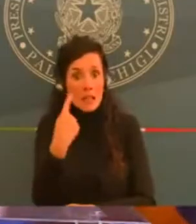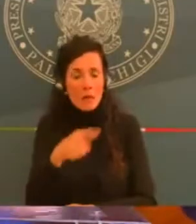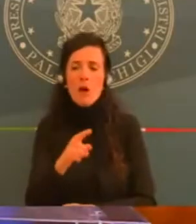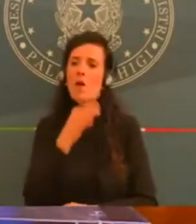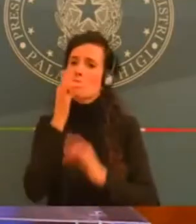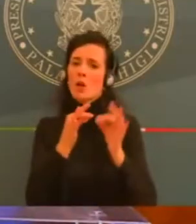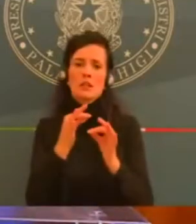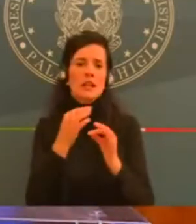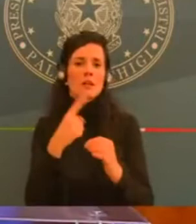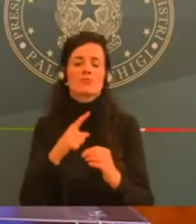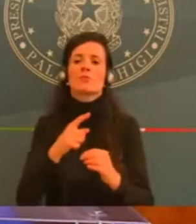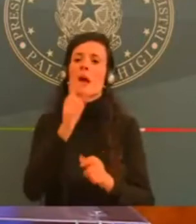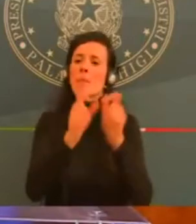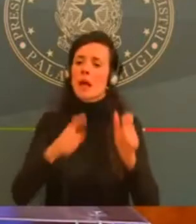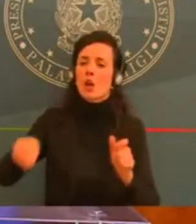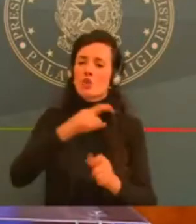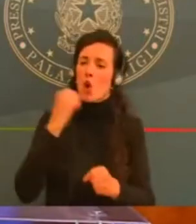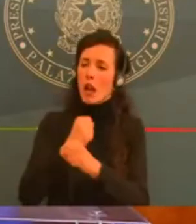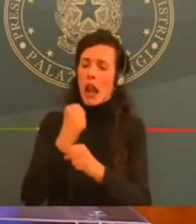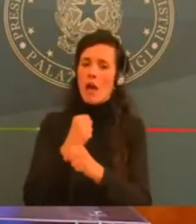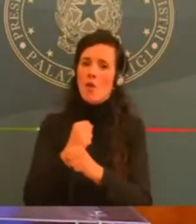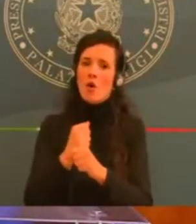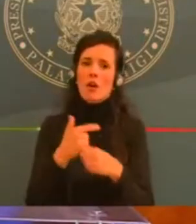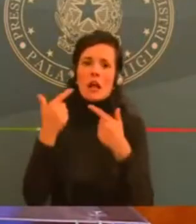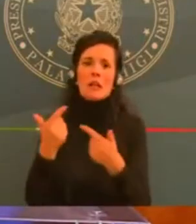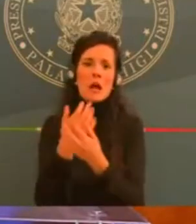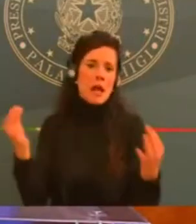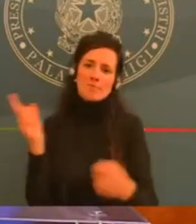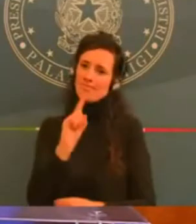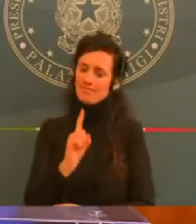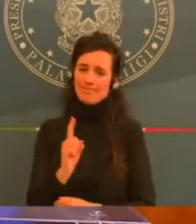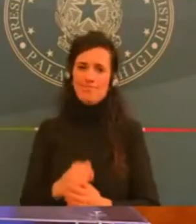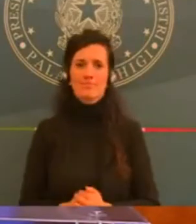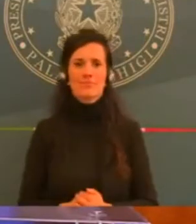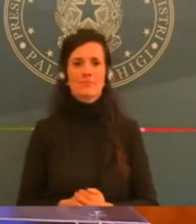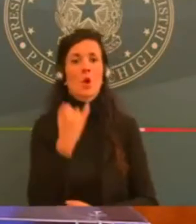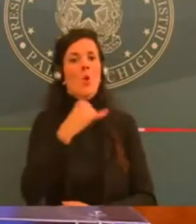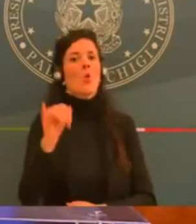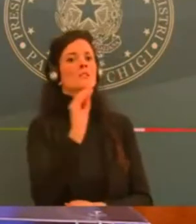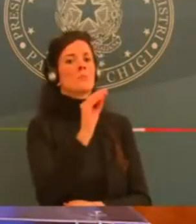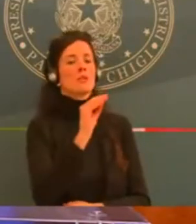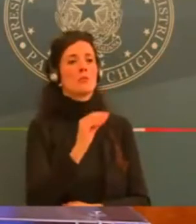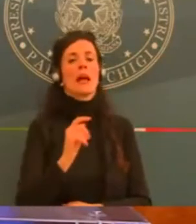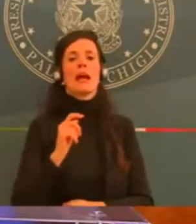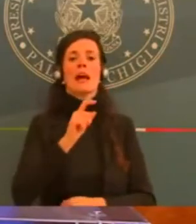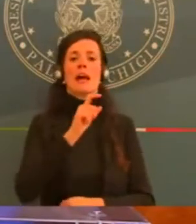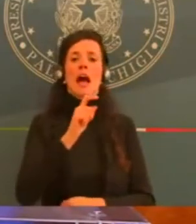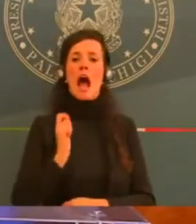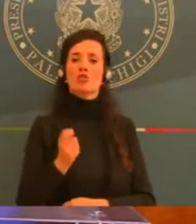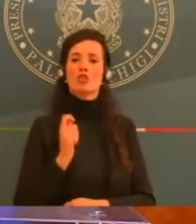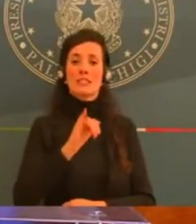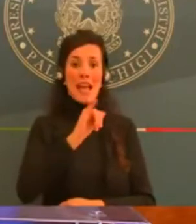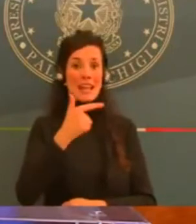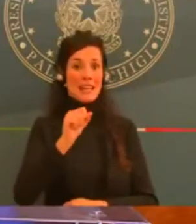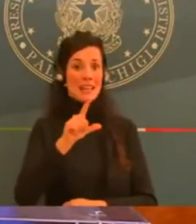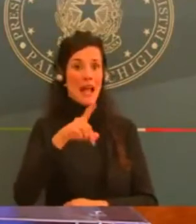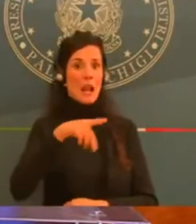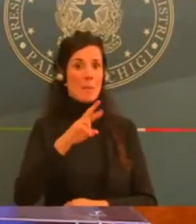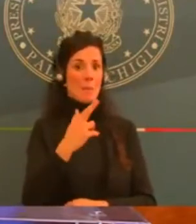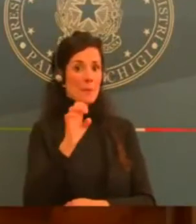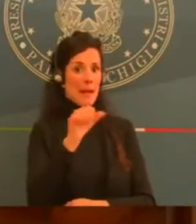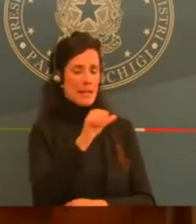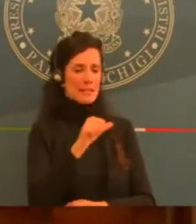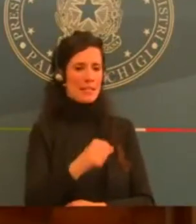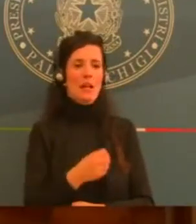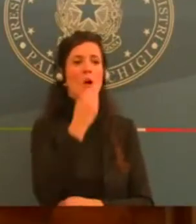Buonasera Presidente. Io invece volevo fare una domanda sulla scuola. La Ministra Azzolina punta, rientro in presenza il 7